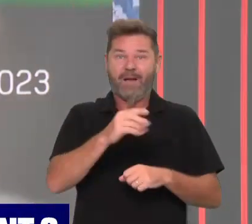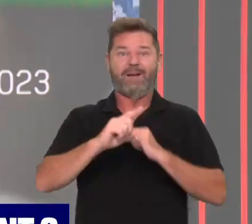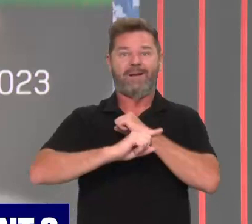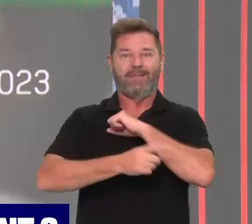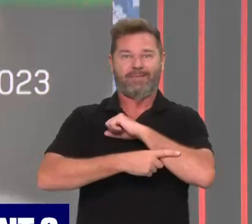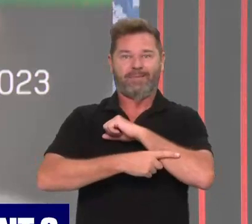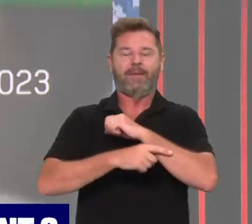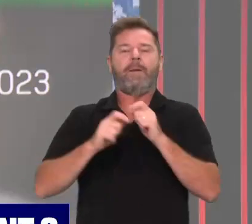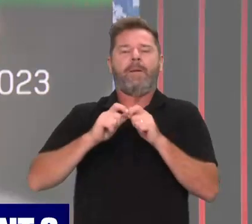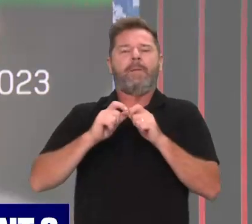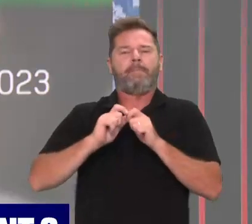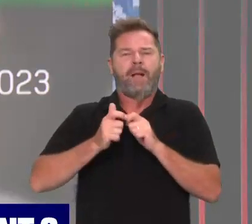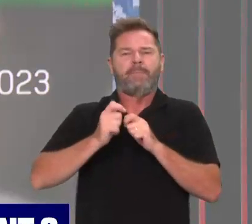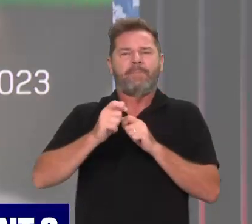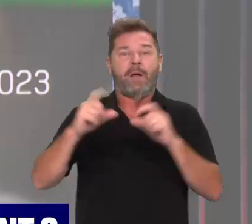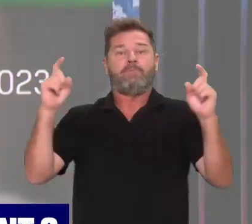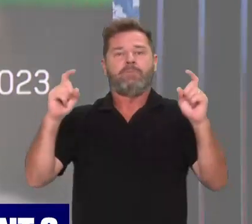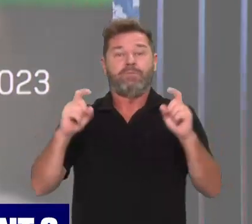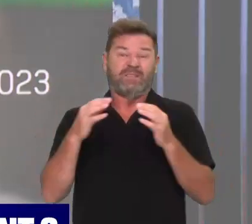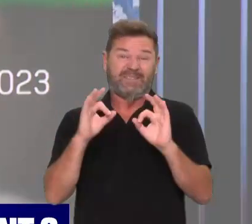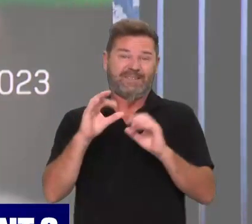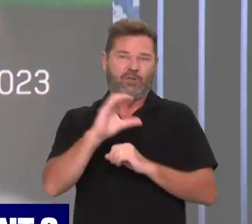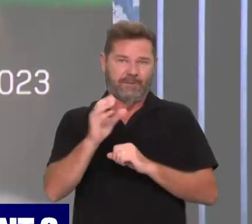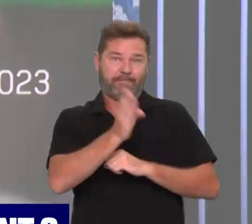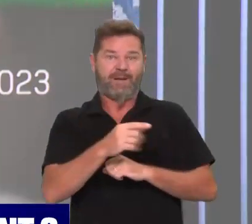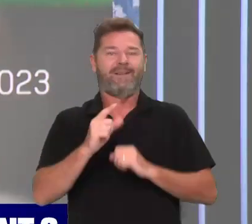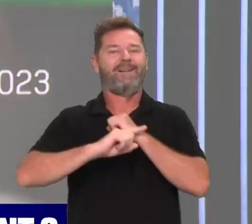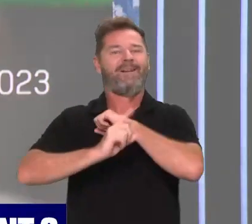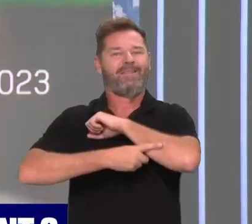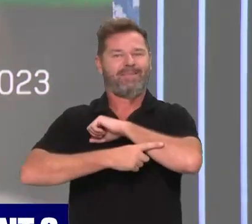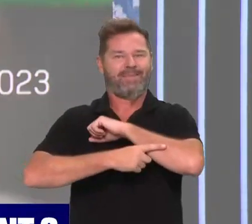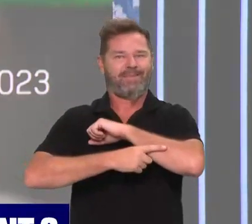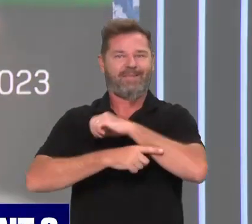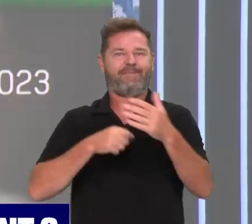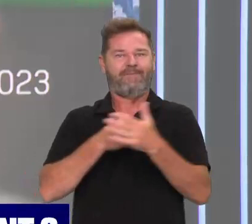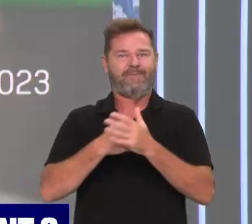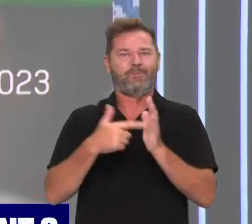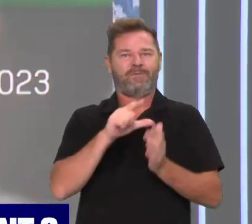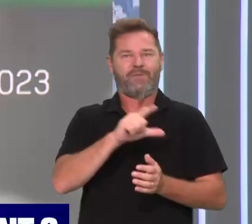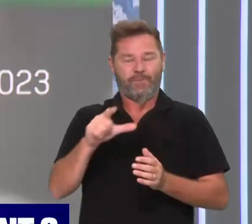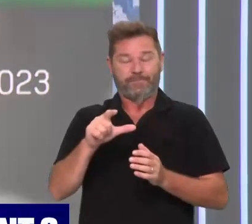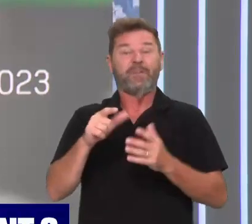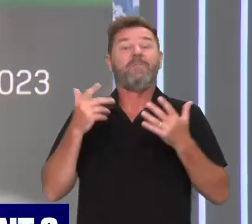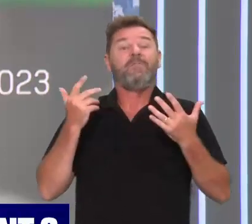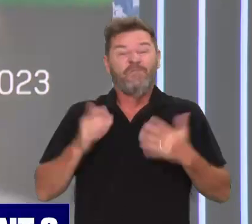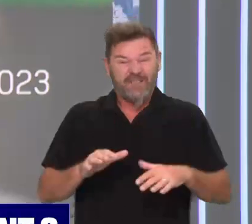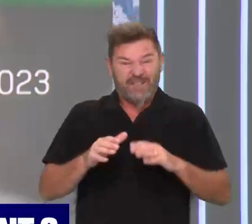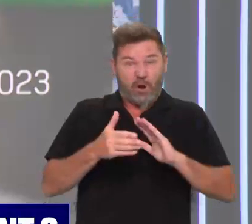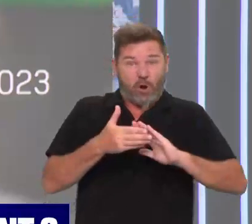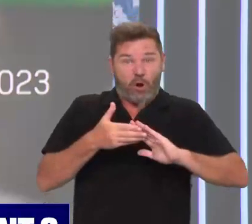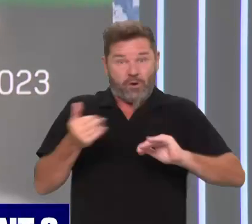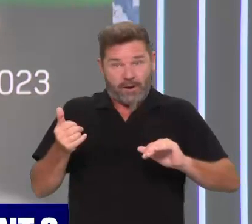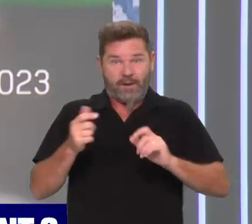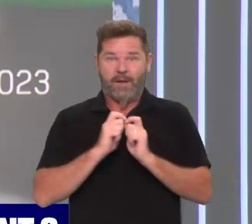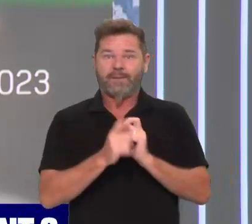par la suite à une remise de 10 centimes le litre en fin d'année avant d'être relayée cette fois-ci par une indemnité